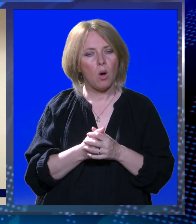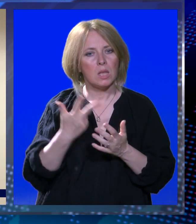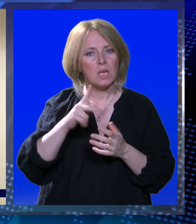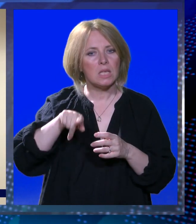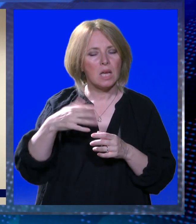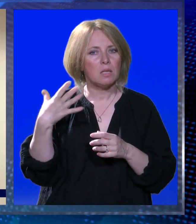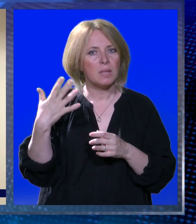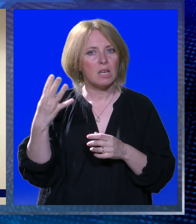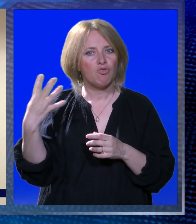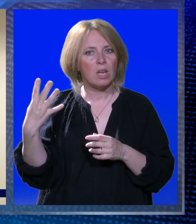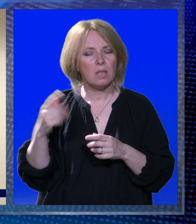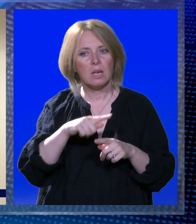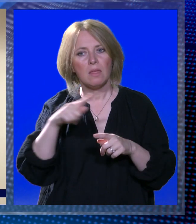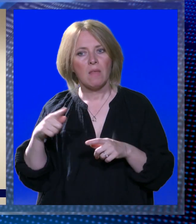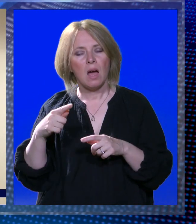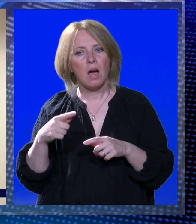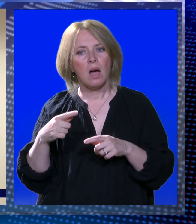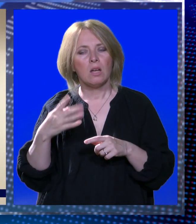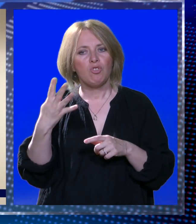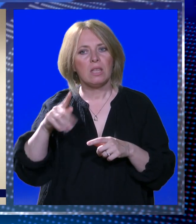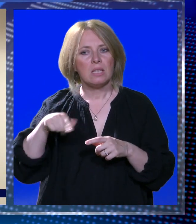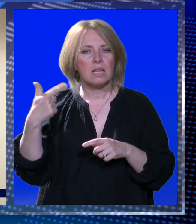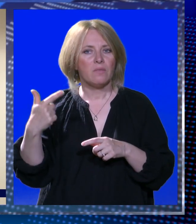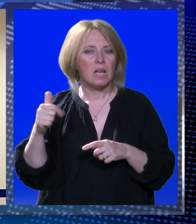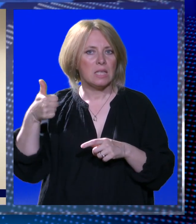3,54 na 4,21.